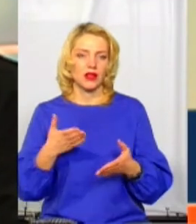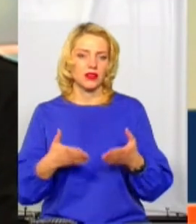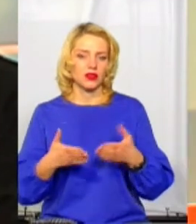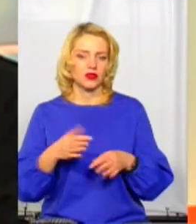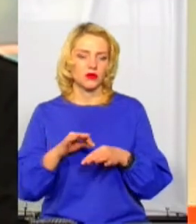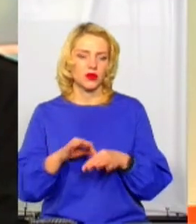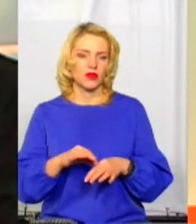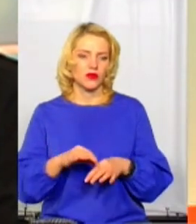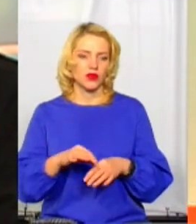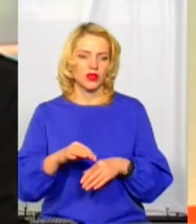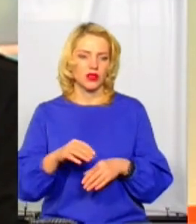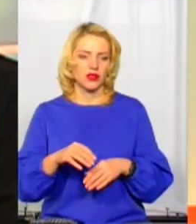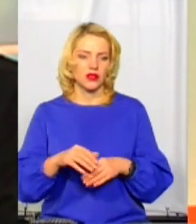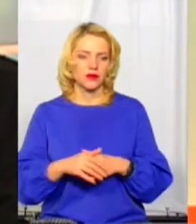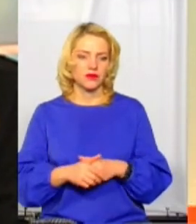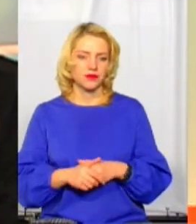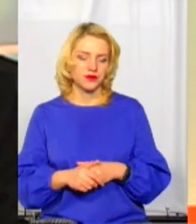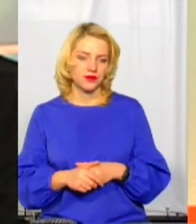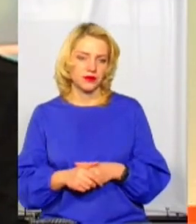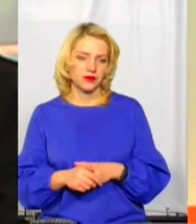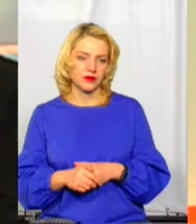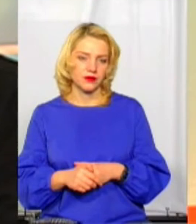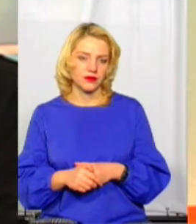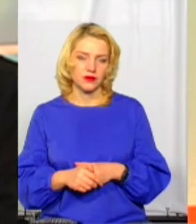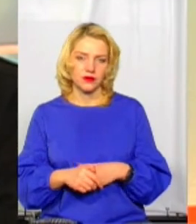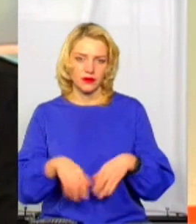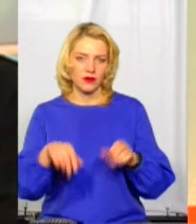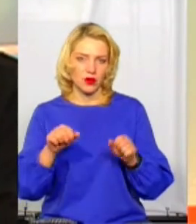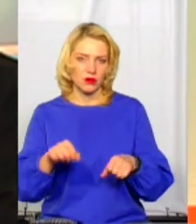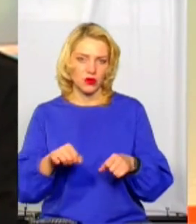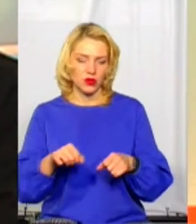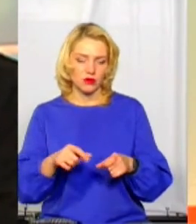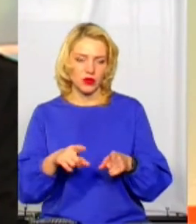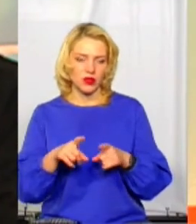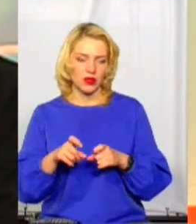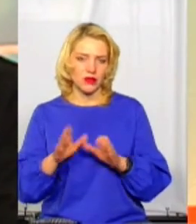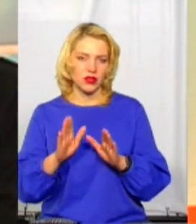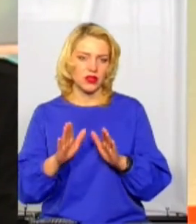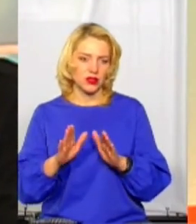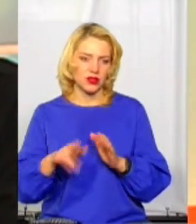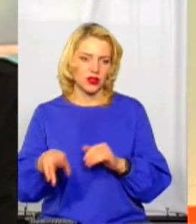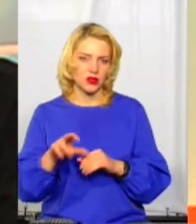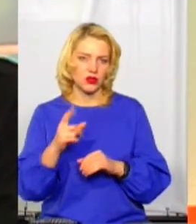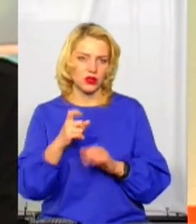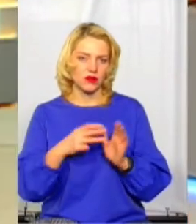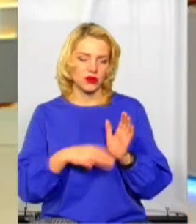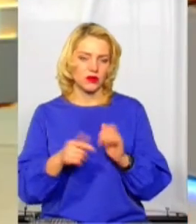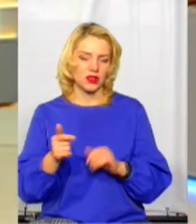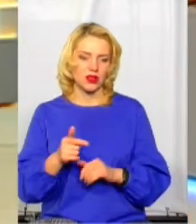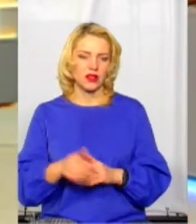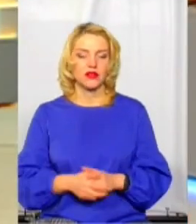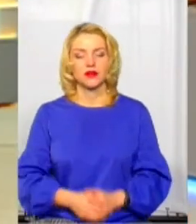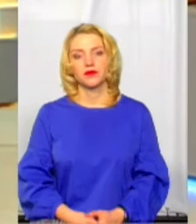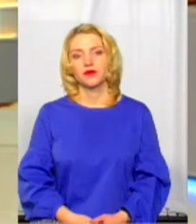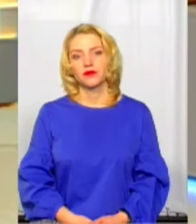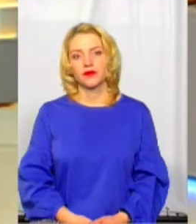проведення заходів державного нагляду контролю в певному порядку, можемо притягувати, ну, знову ж таки, лише до 170 гривень. А були такі випадки